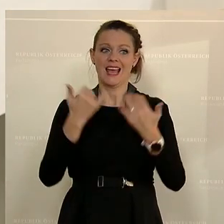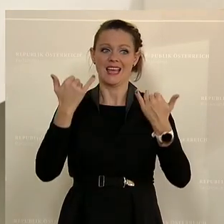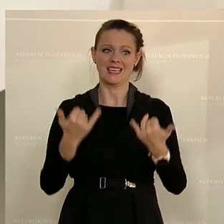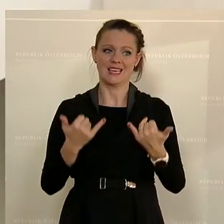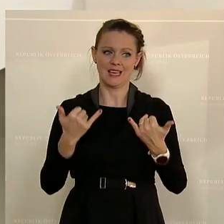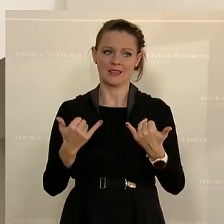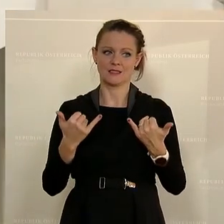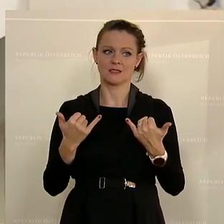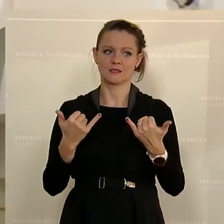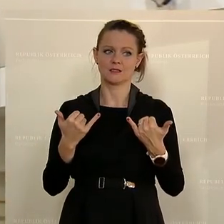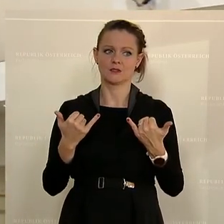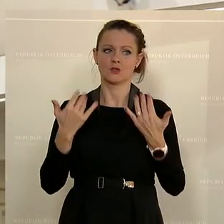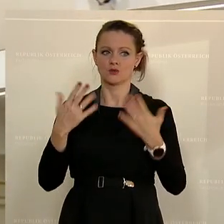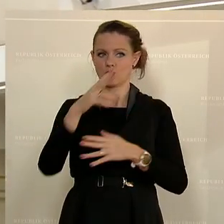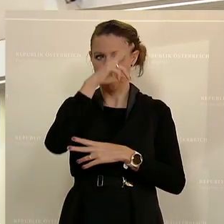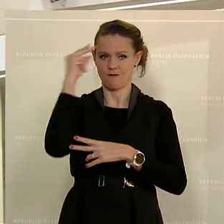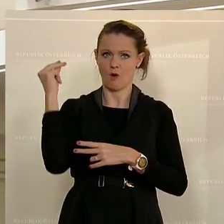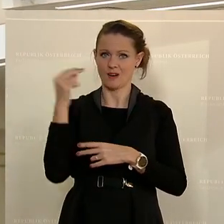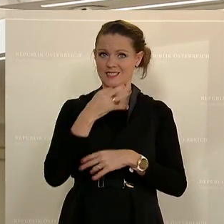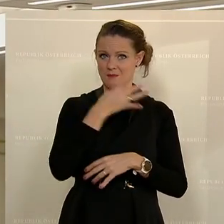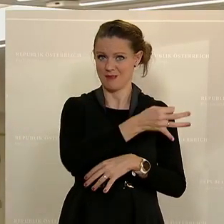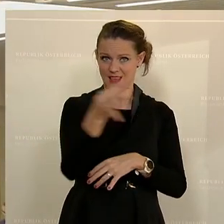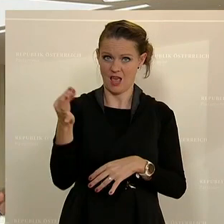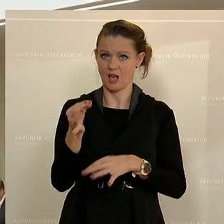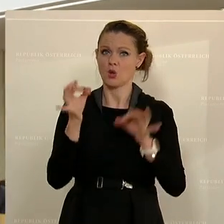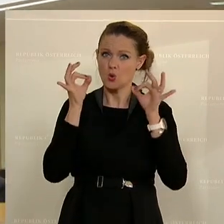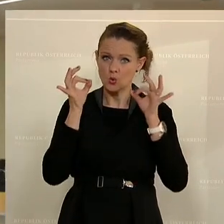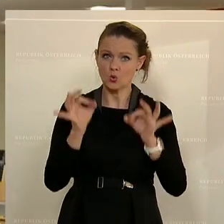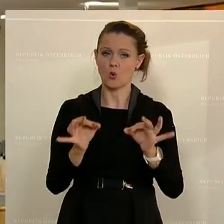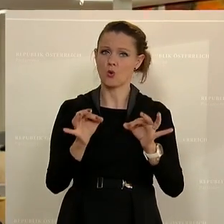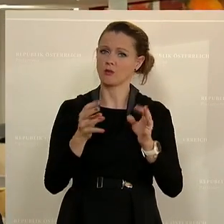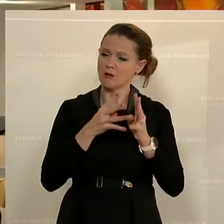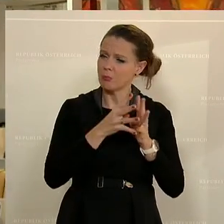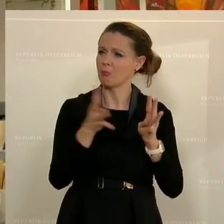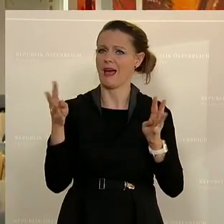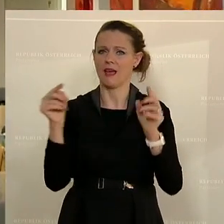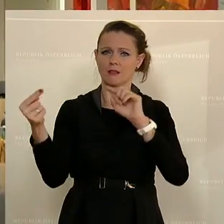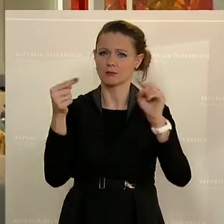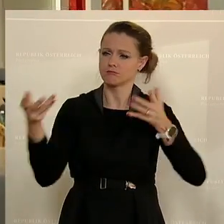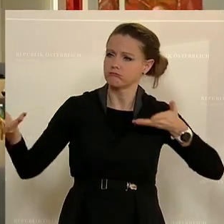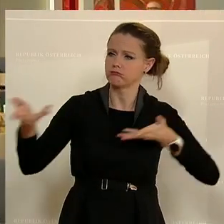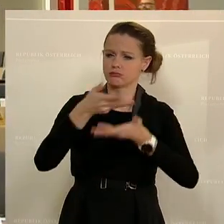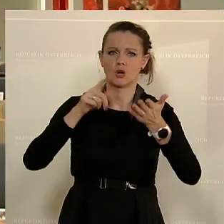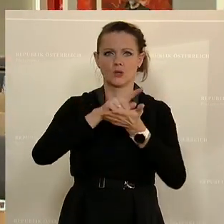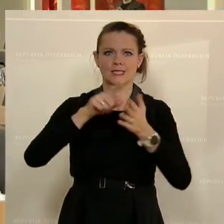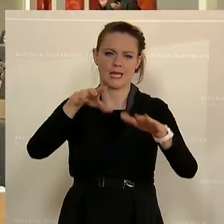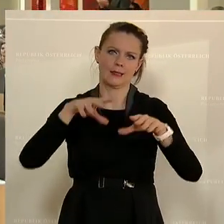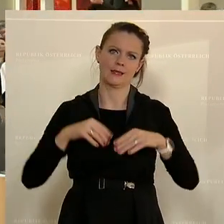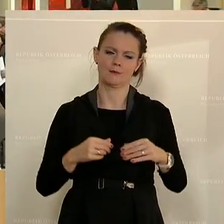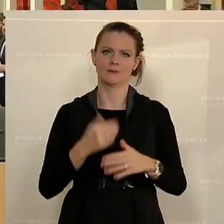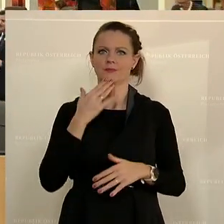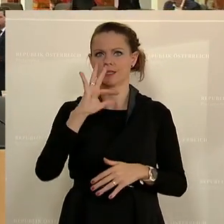Volksbegehren gut und breit diskutieren und uns auch ausreichend Zeit dafür nehmen. Dankeschön.